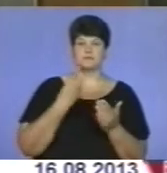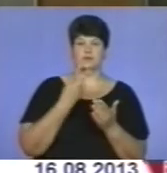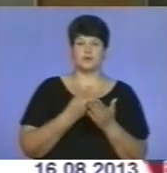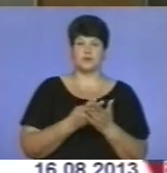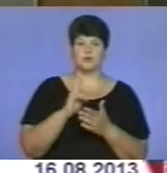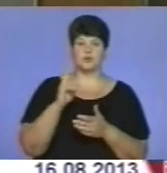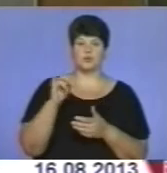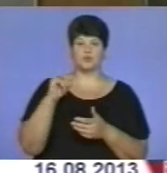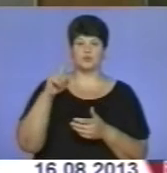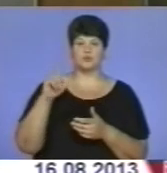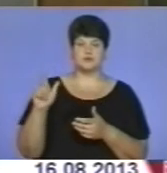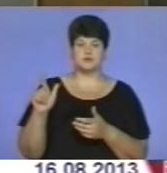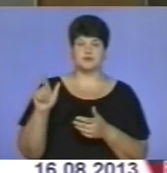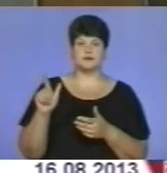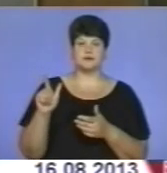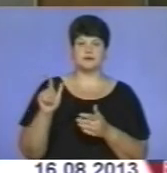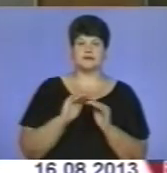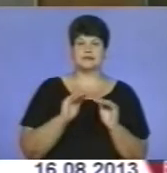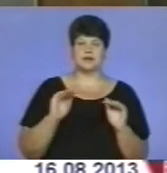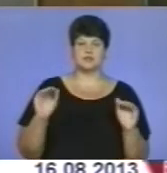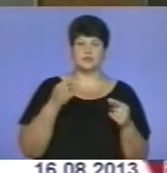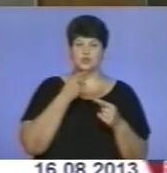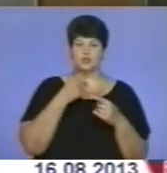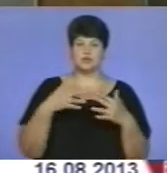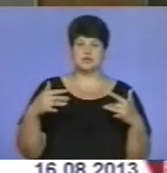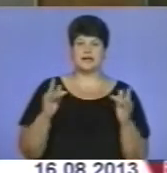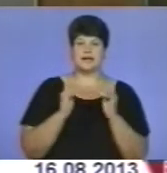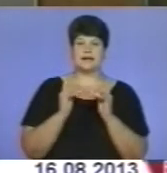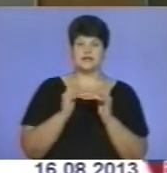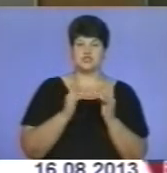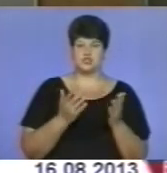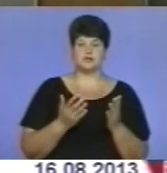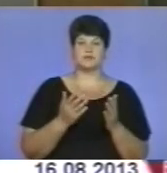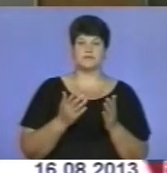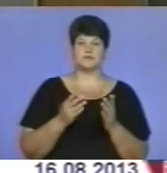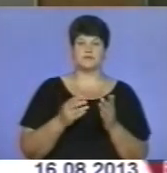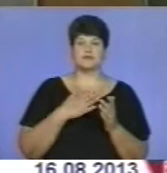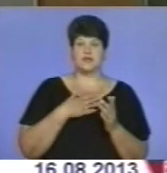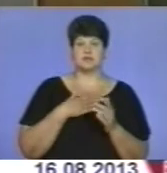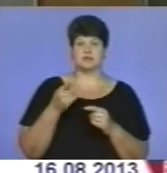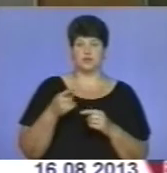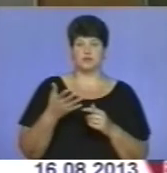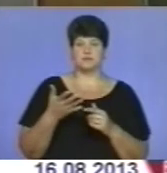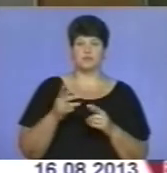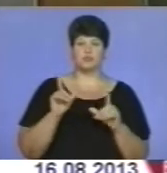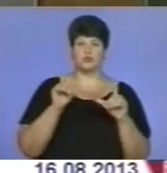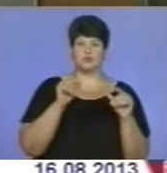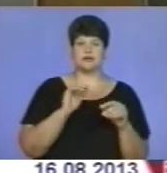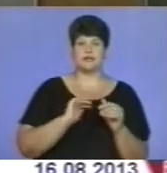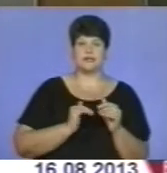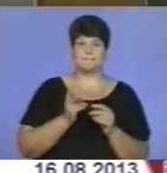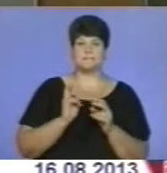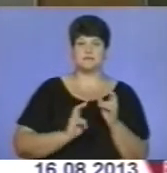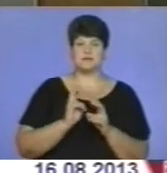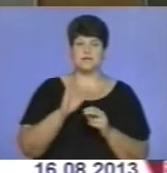кусь, дитяча продукція, ліжечка. Він, до речі, в Тернополі, наш Тернопільський. Поїхали на підприємство.